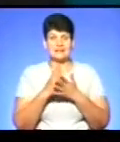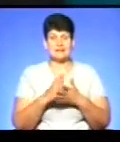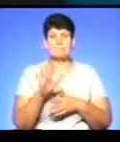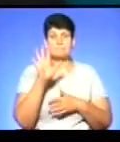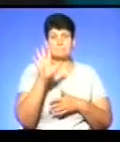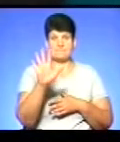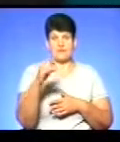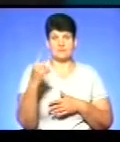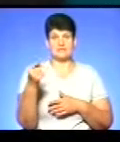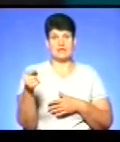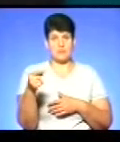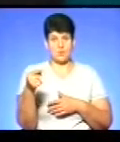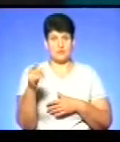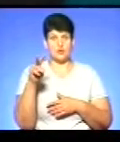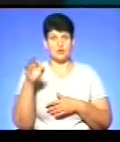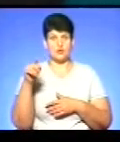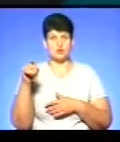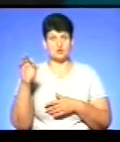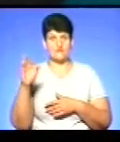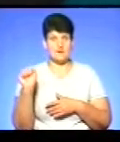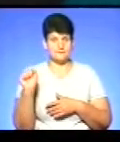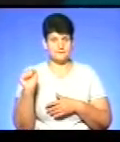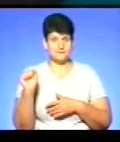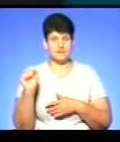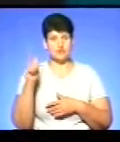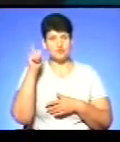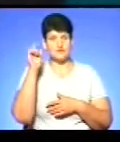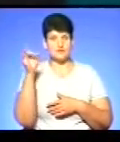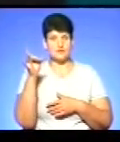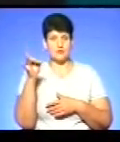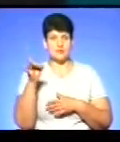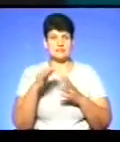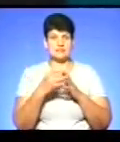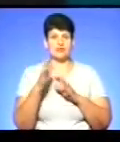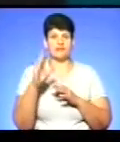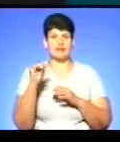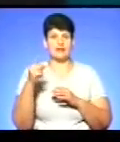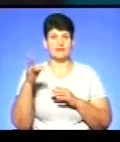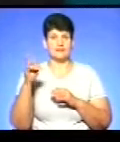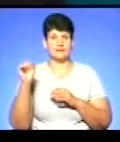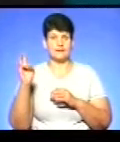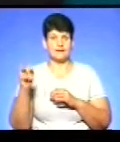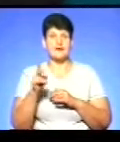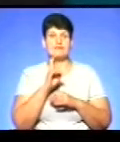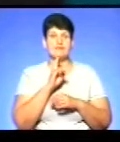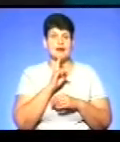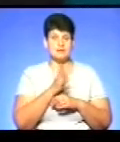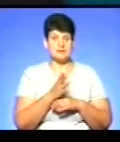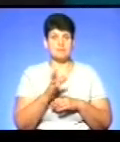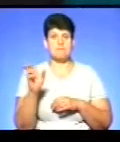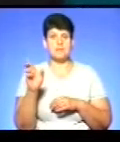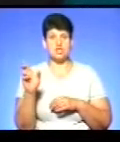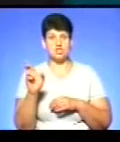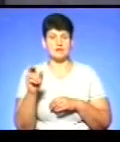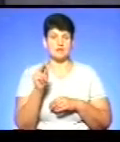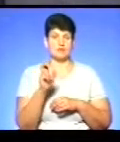п'ять в області. Це Тернопіль, Лозова, це в Чортківському районі село Вигнанка, це Кременець, Бережани